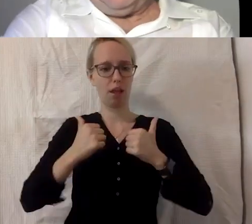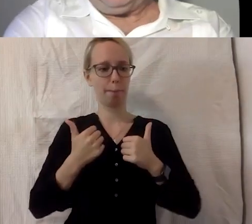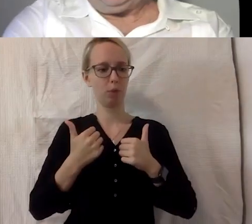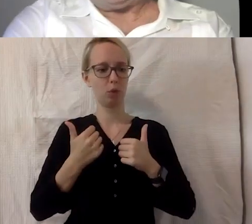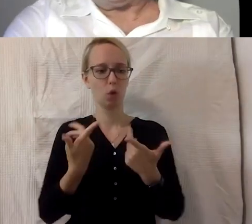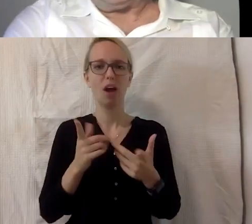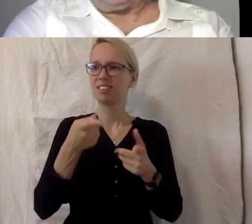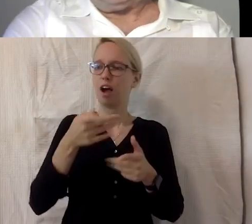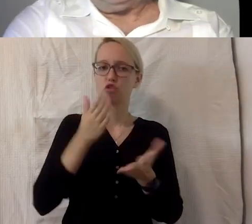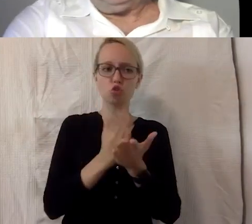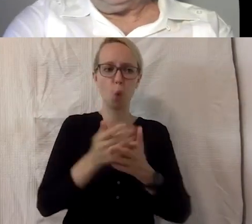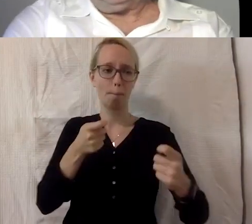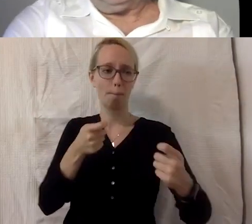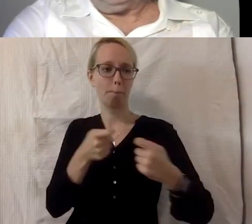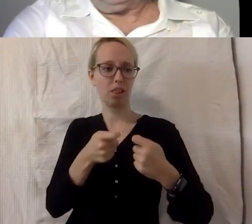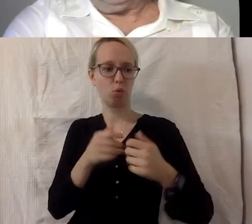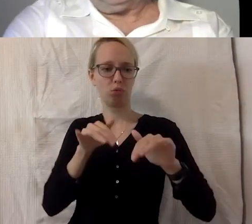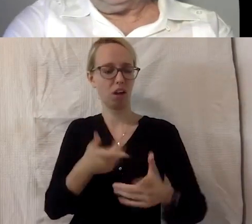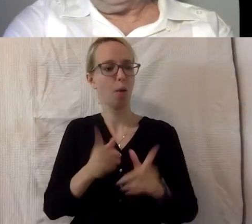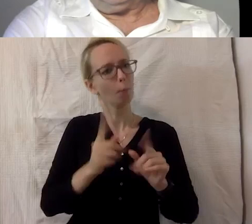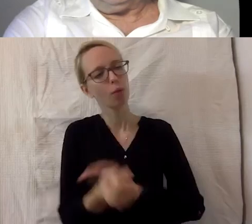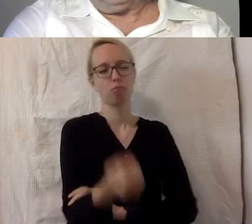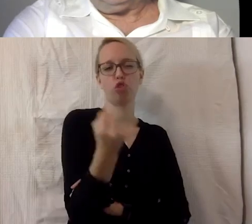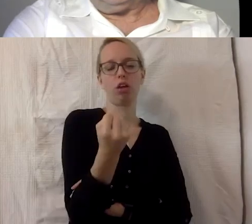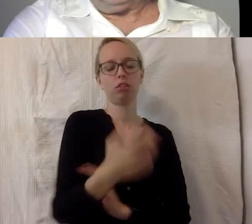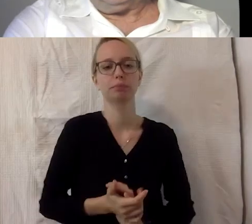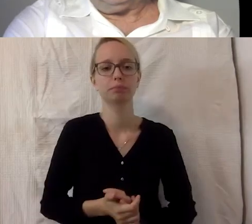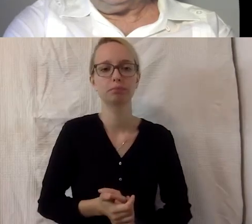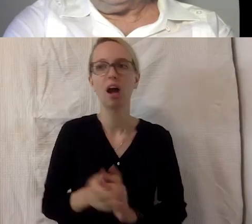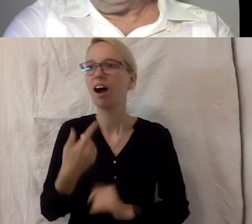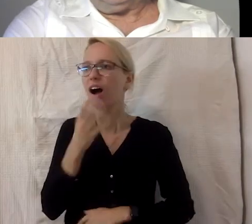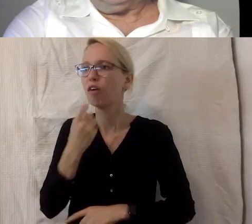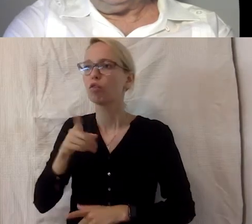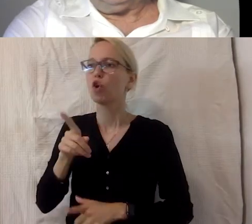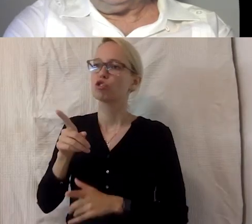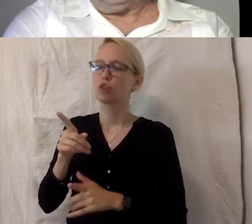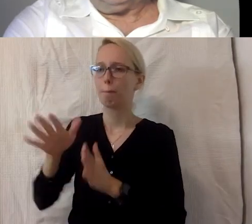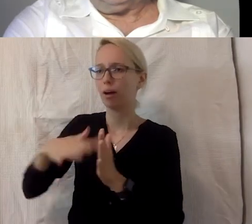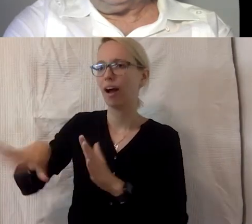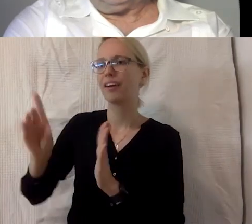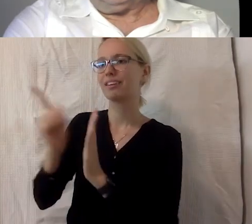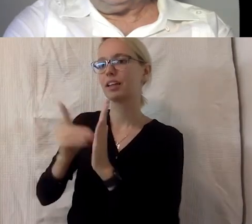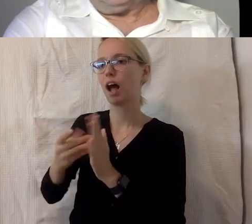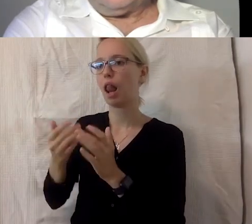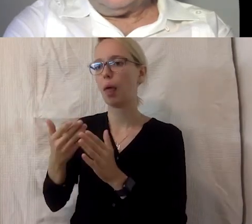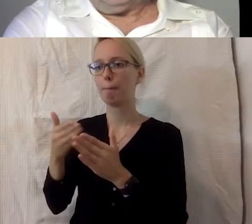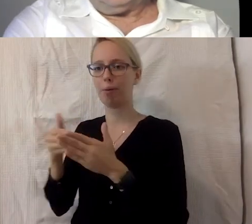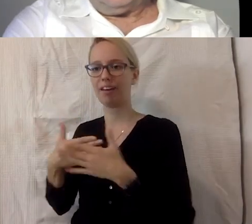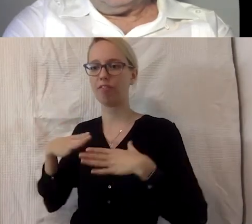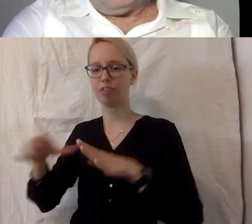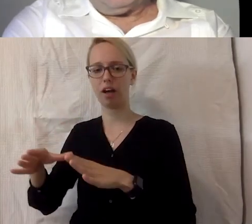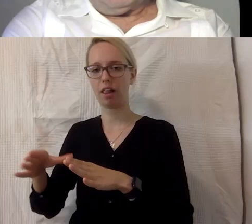gestärkt werden. Ja, ich würde gerne auf den Bereich digitale Barrierefreiheit kommen. Andreas, du hast eben,